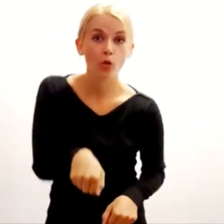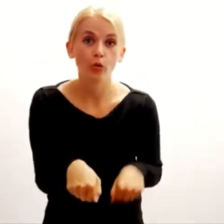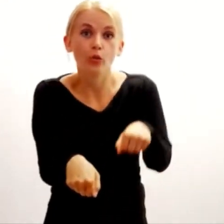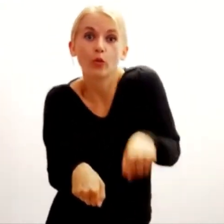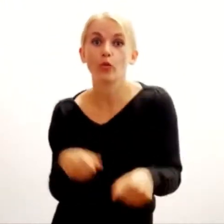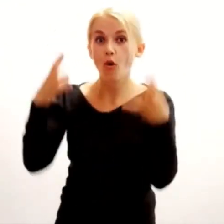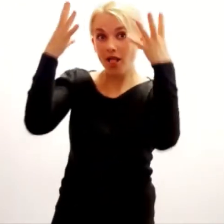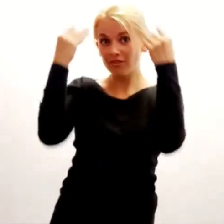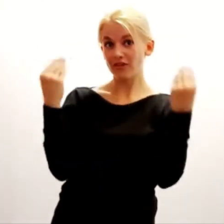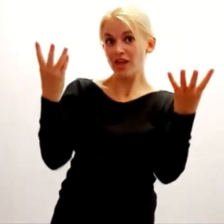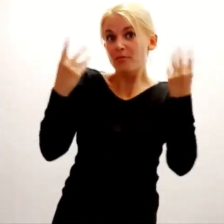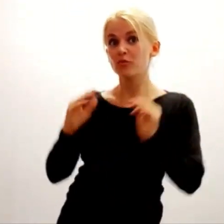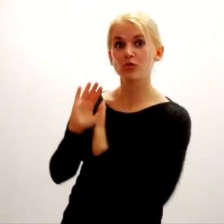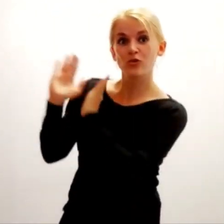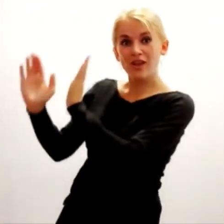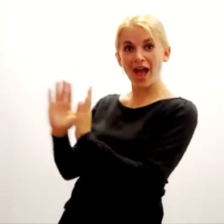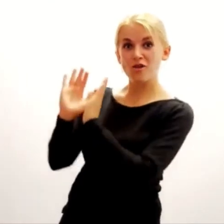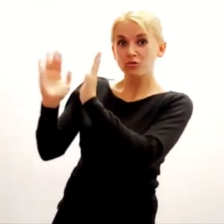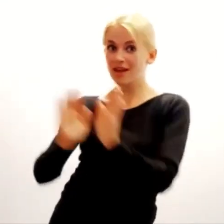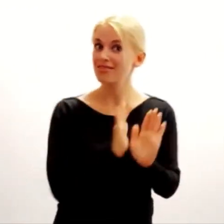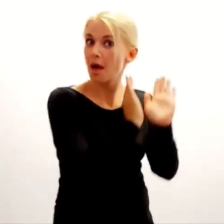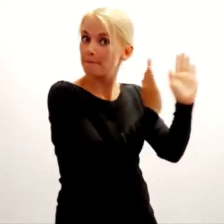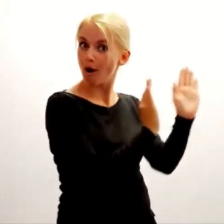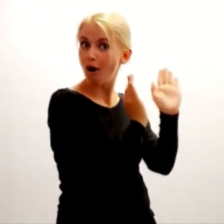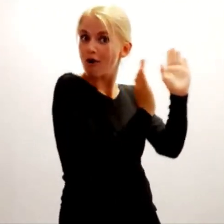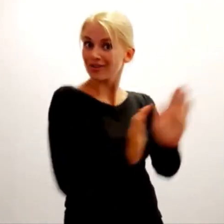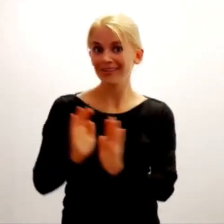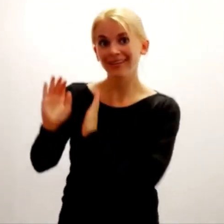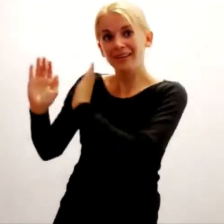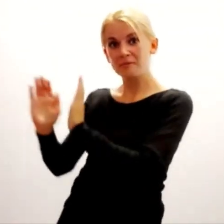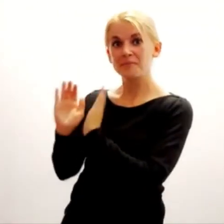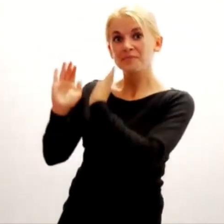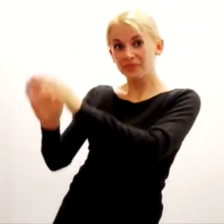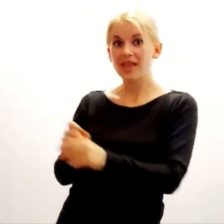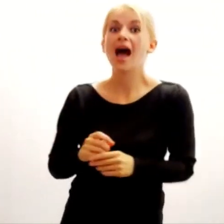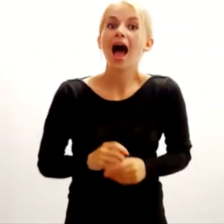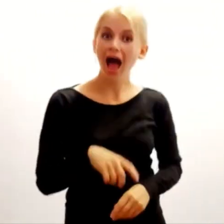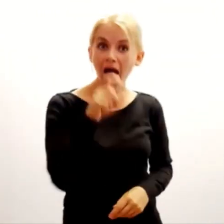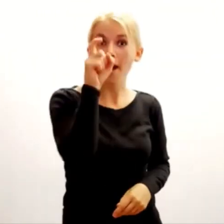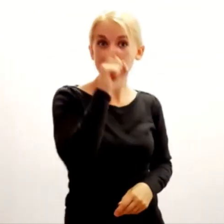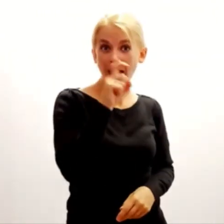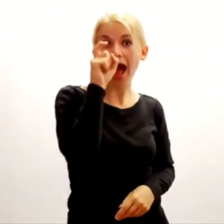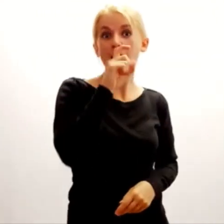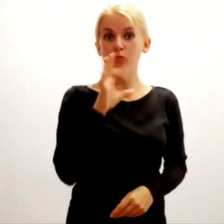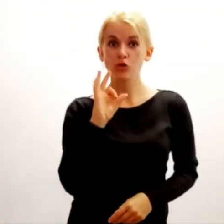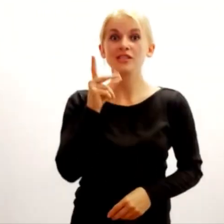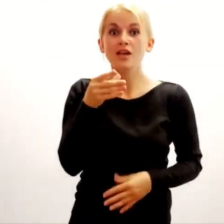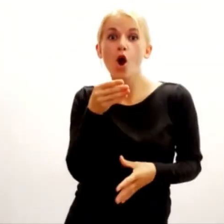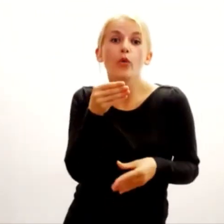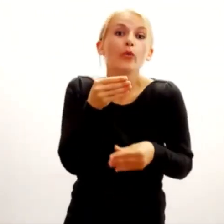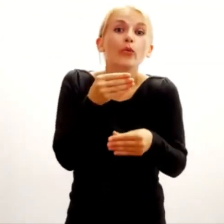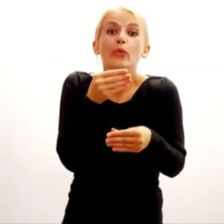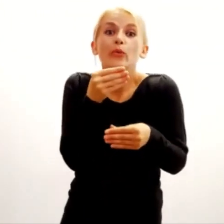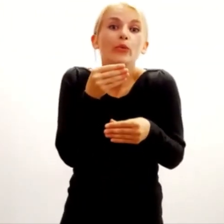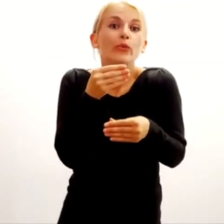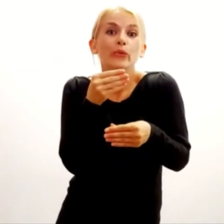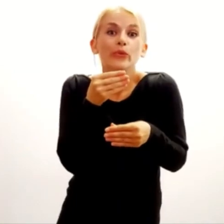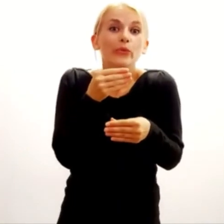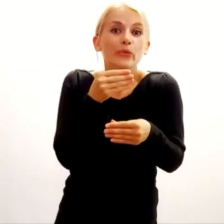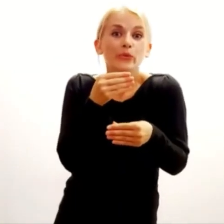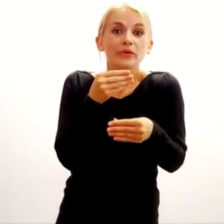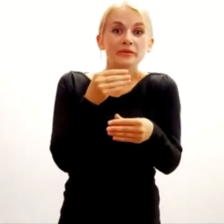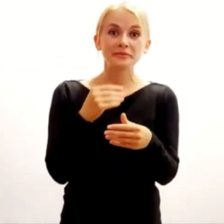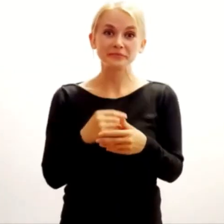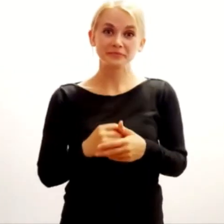Lwy bujają się na boki A papugi piją soki